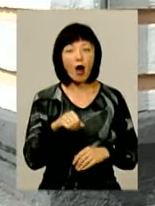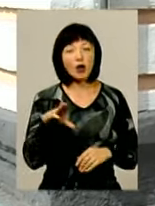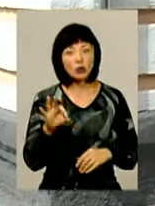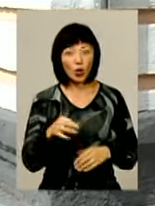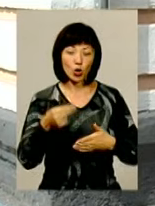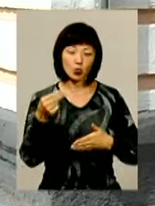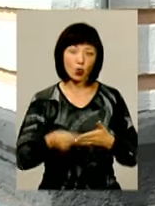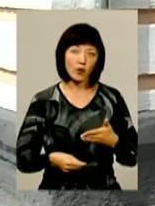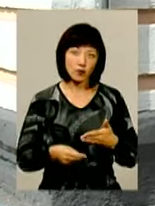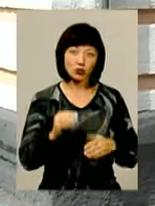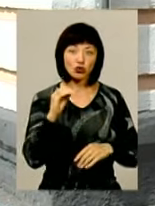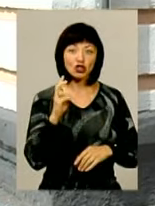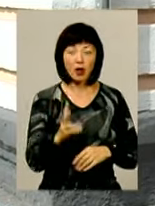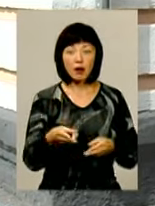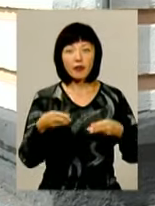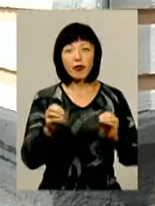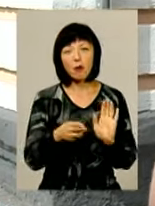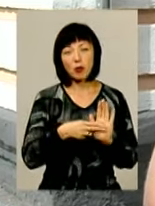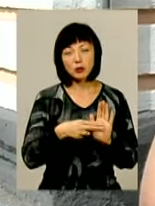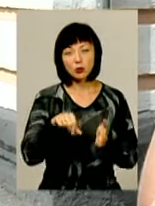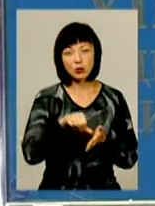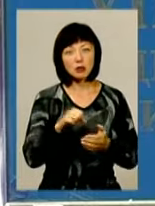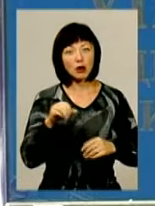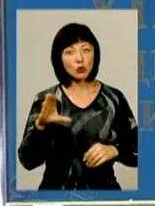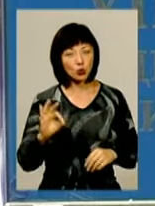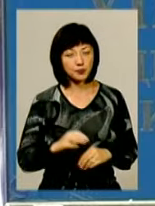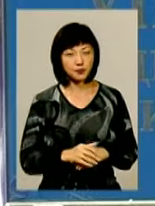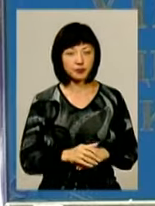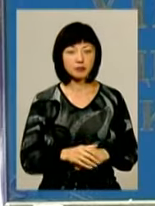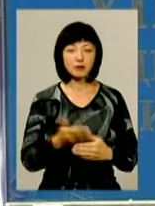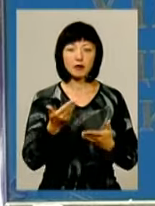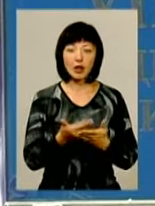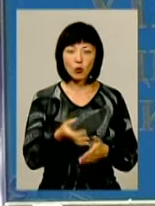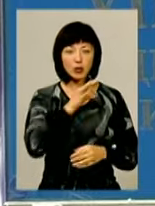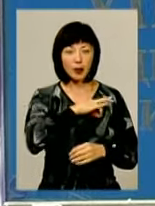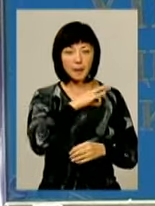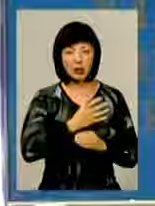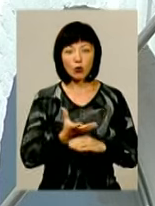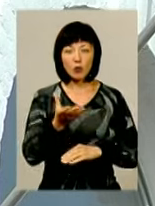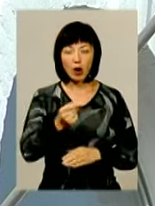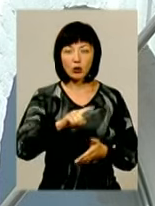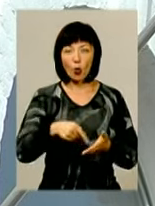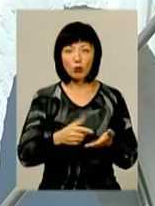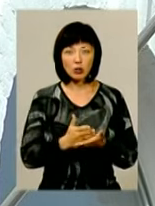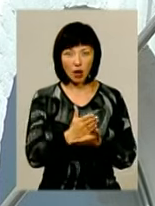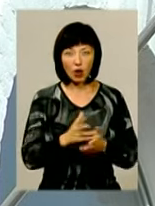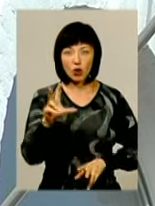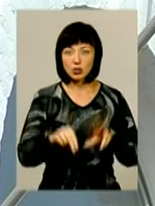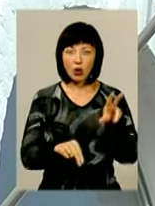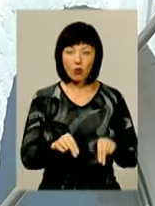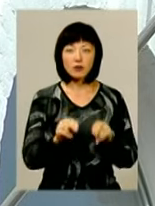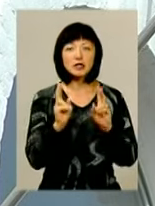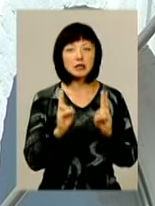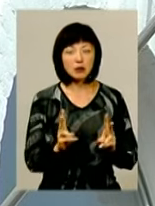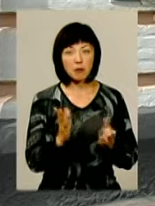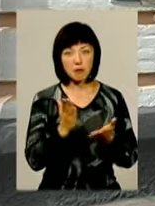і довідку з ЖКД прописаний учасник АТО. А от на пільги при оплаті комуналки розраховувати можуть лише ті,